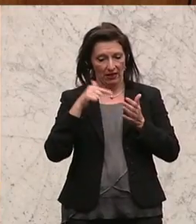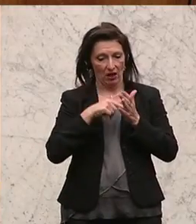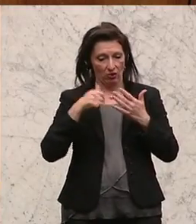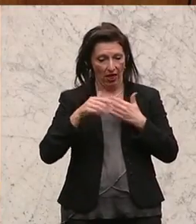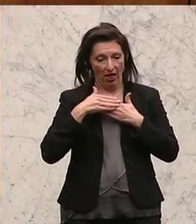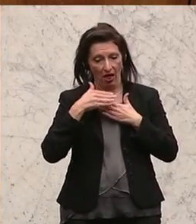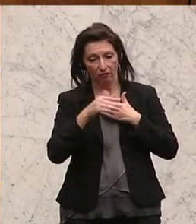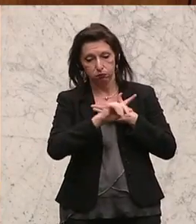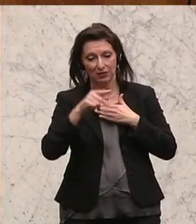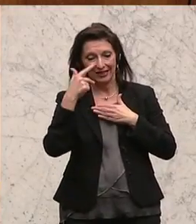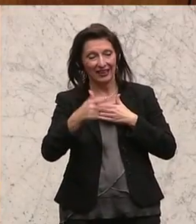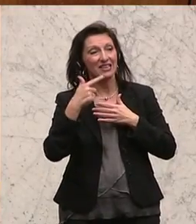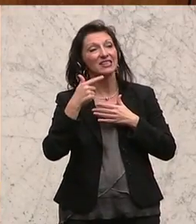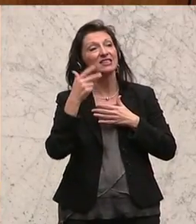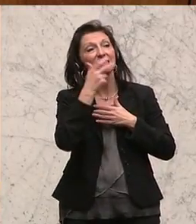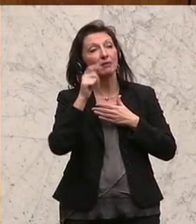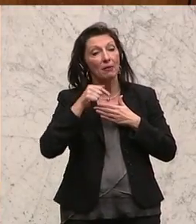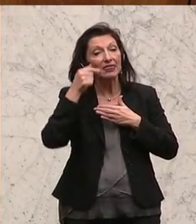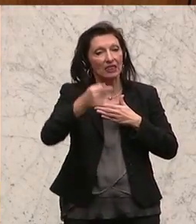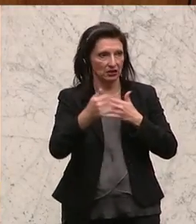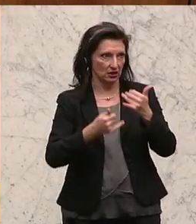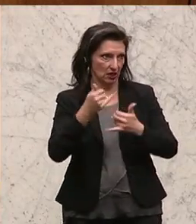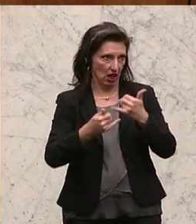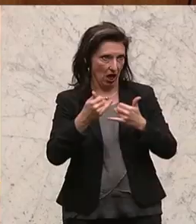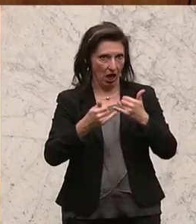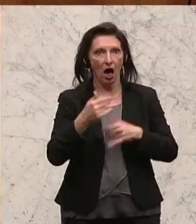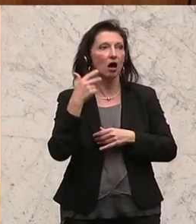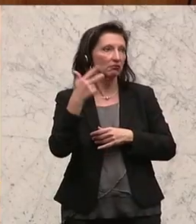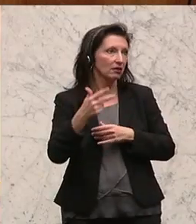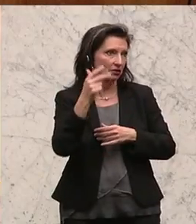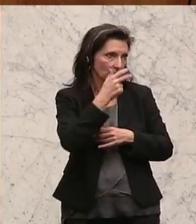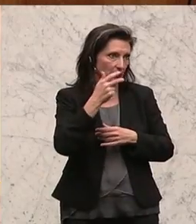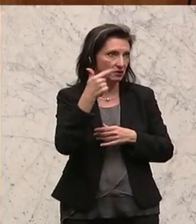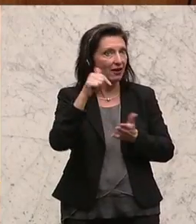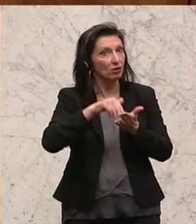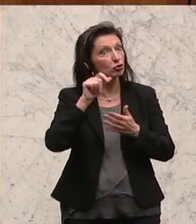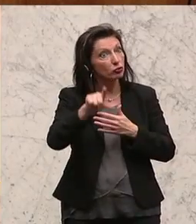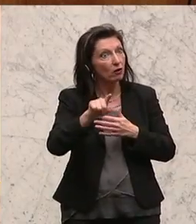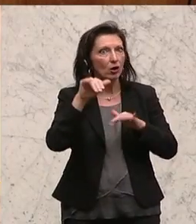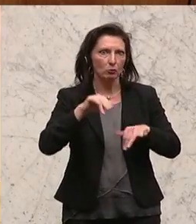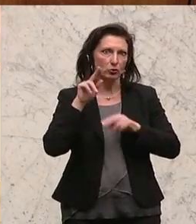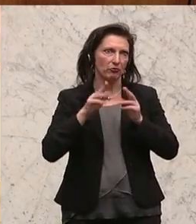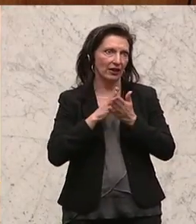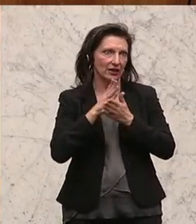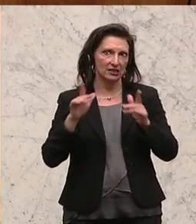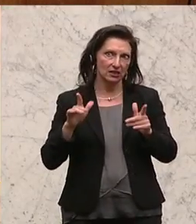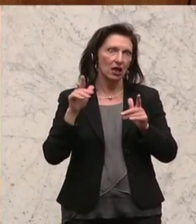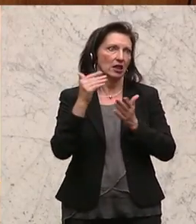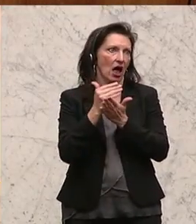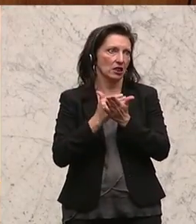spätestens 30. September des Folgejahres erstmals bis 30. September 2012, der Pflegedienstleistungsdatenbank über eine von der